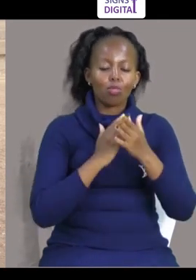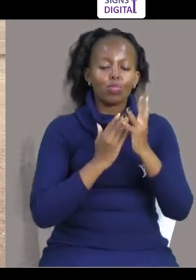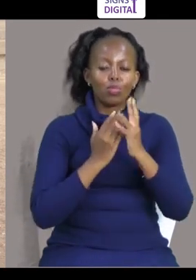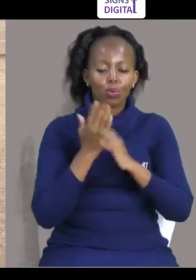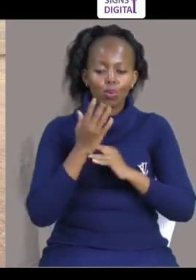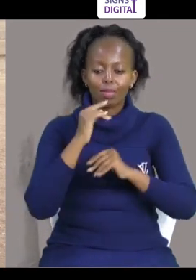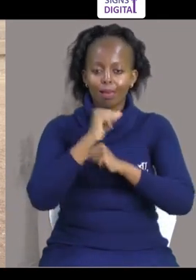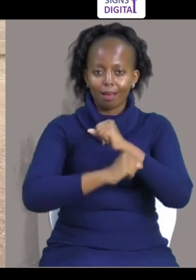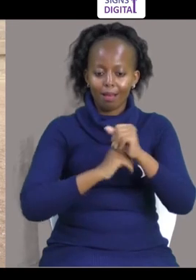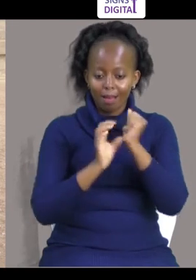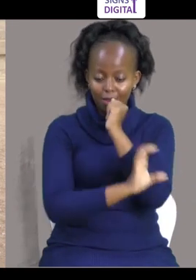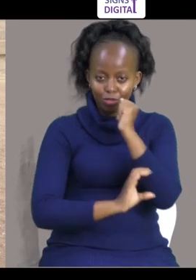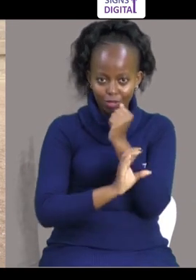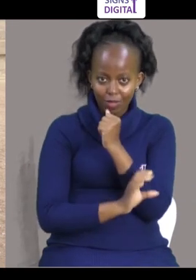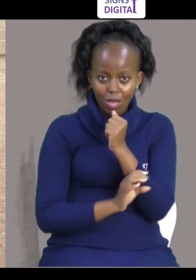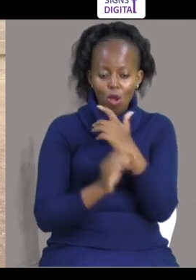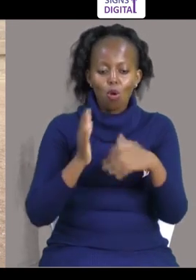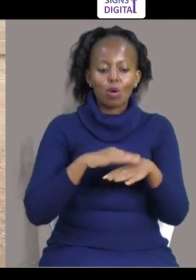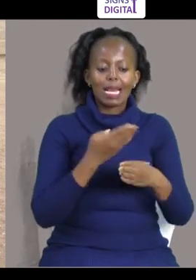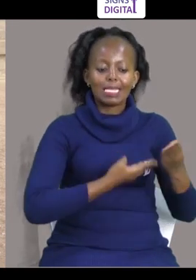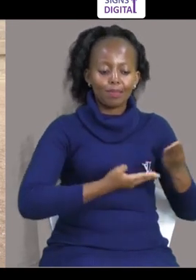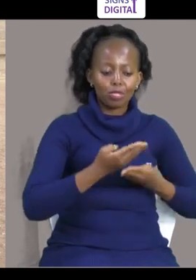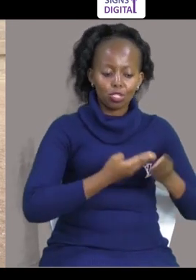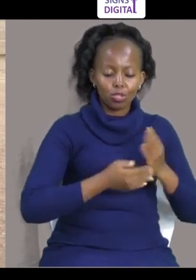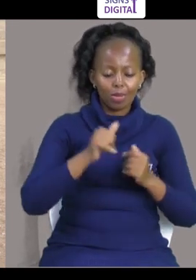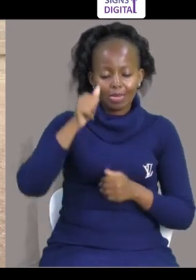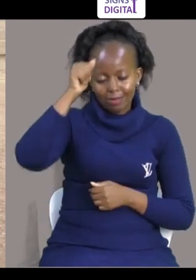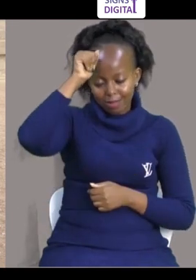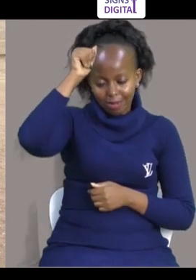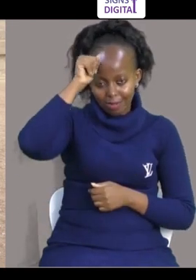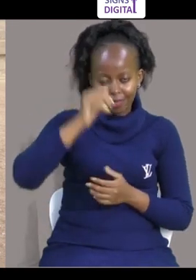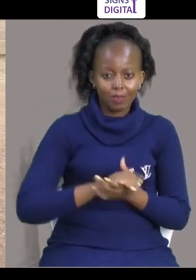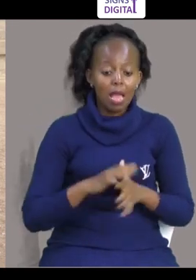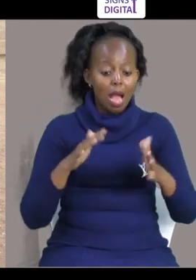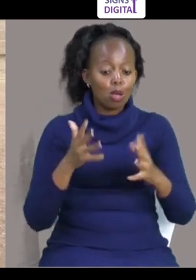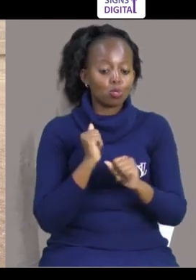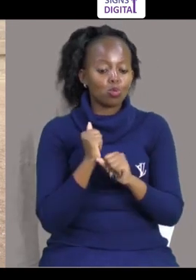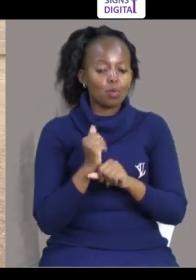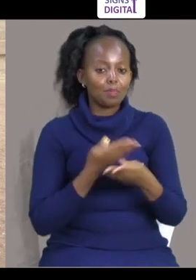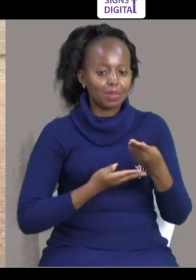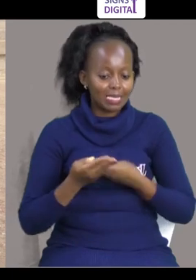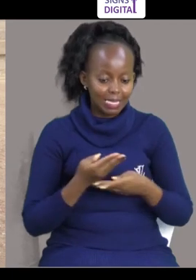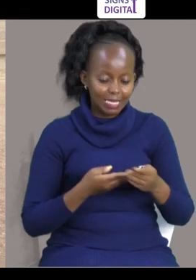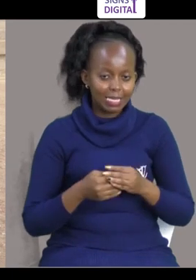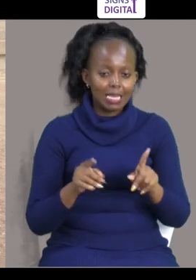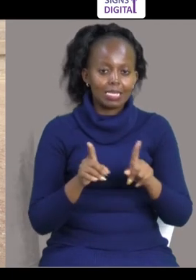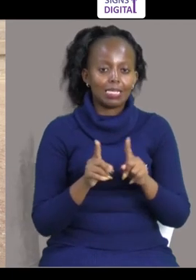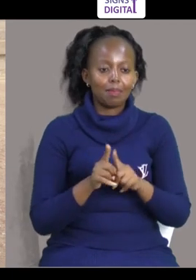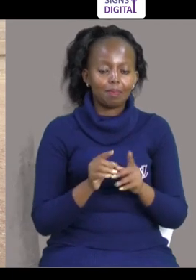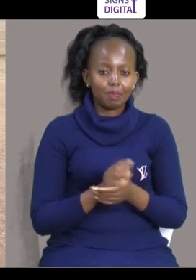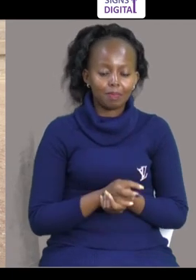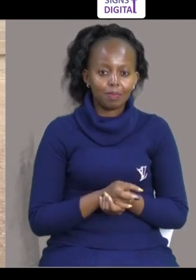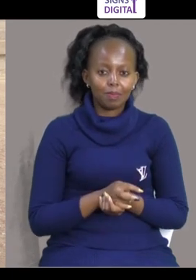a hundred people across the country With entrepreneurship Yyo ufanyi wa